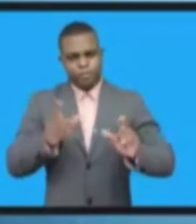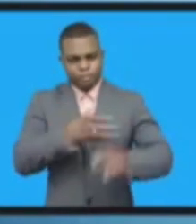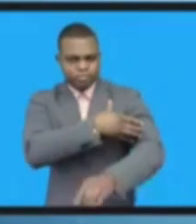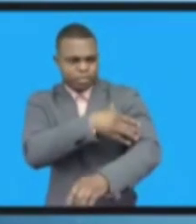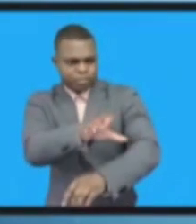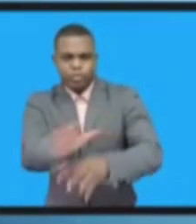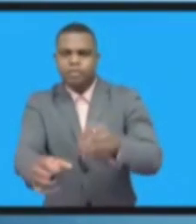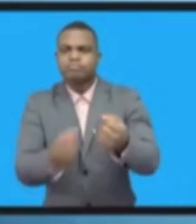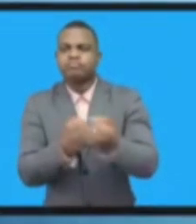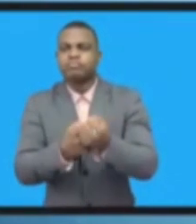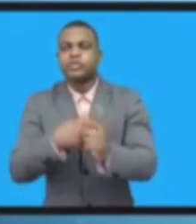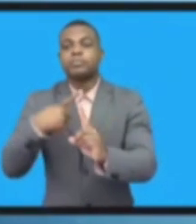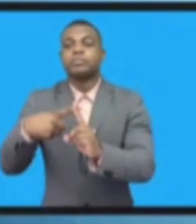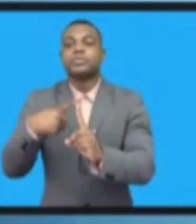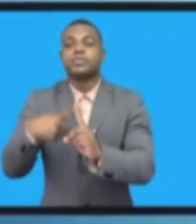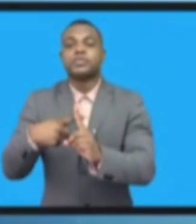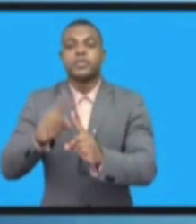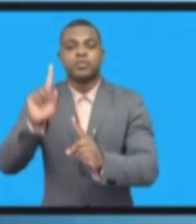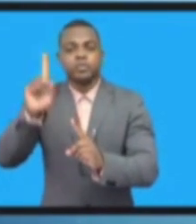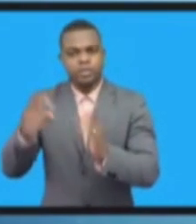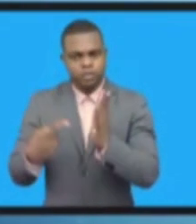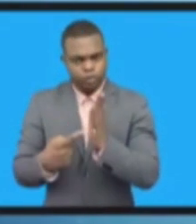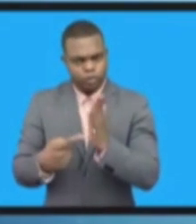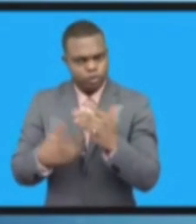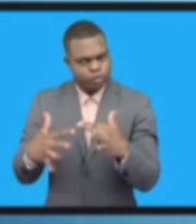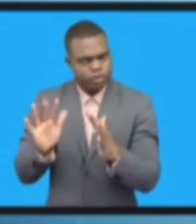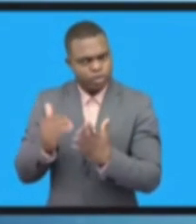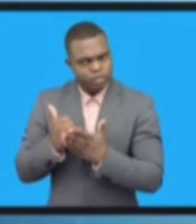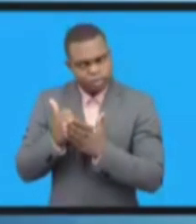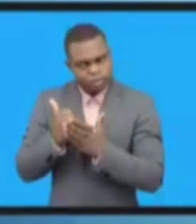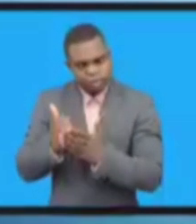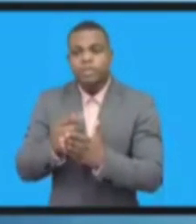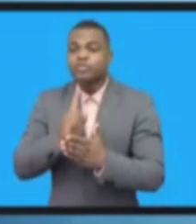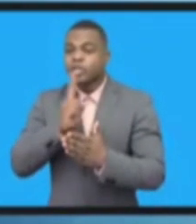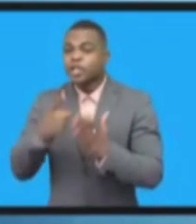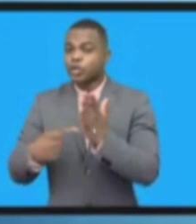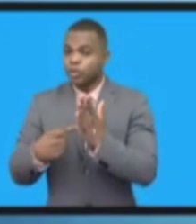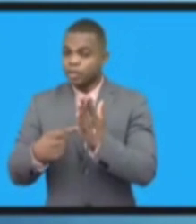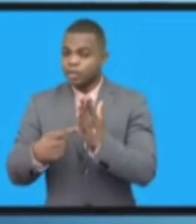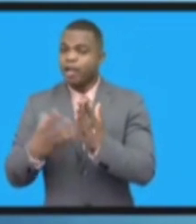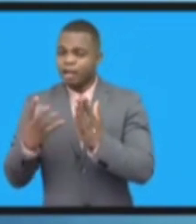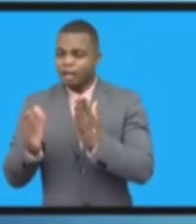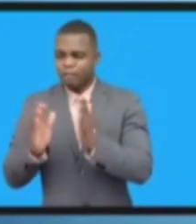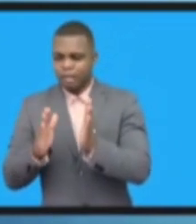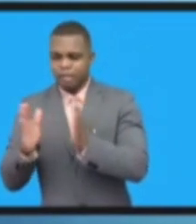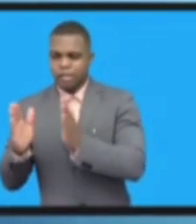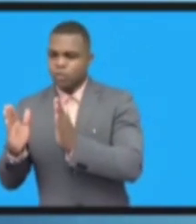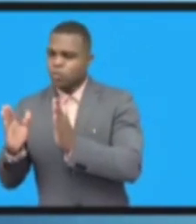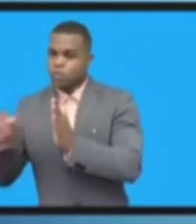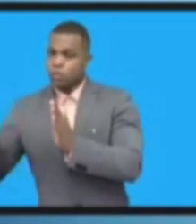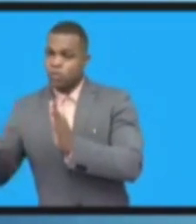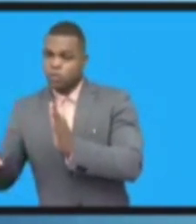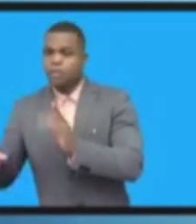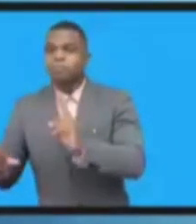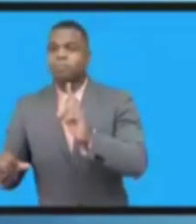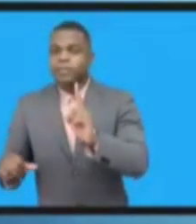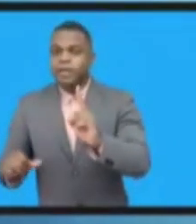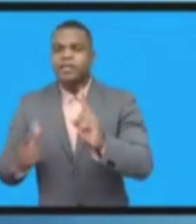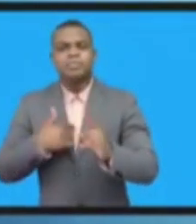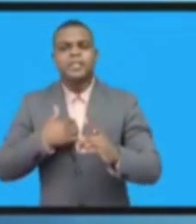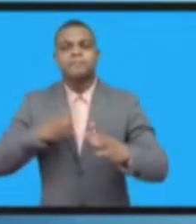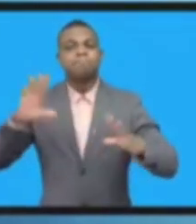вернусь к словам Кофи Анана. Технология формирует будущее.